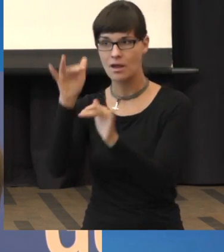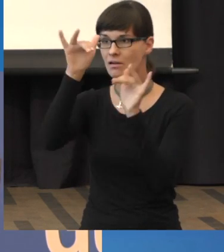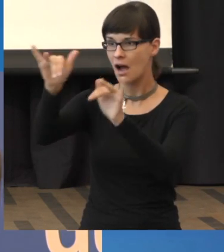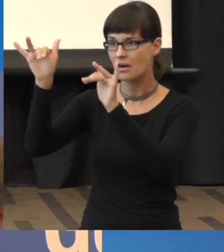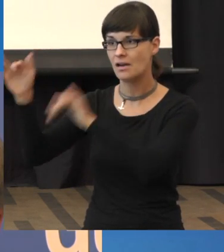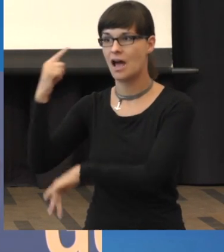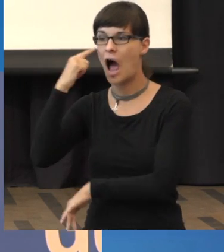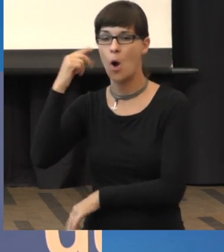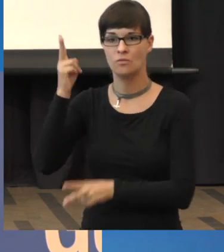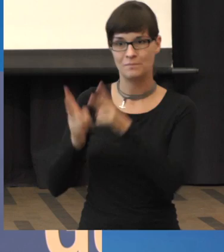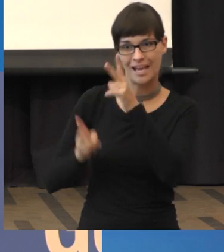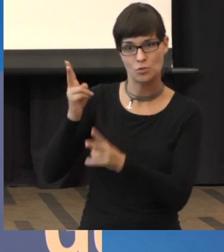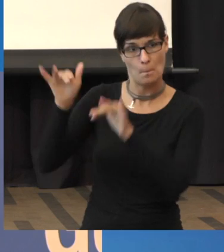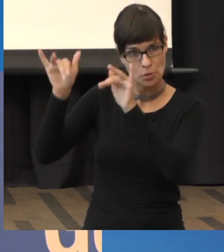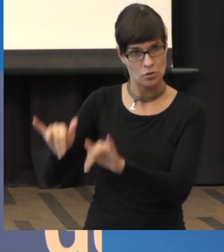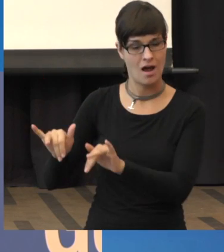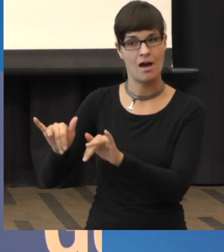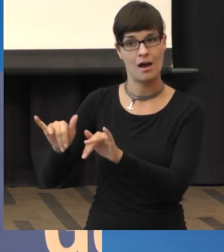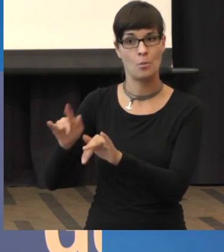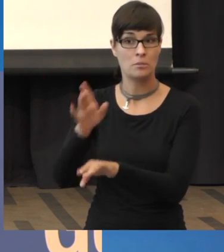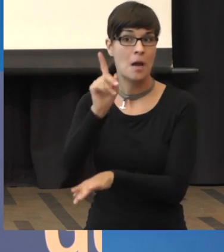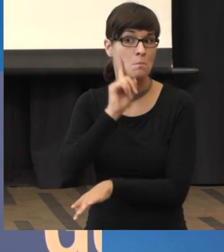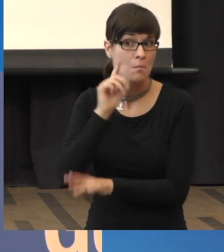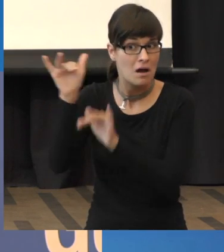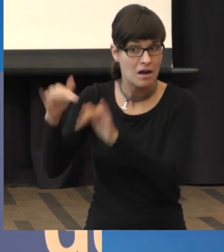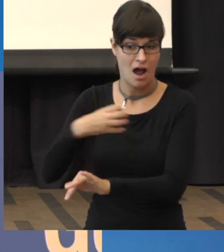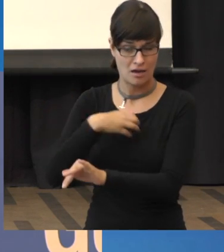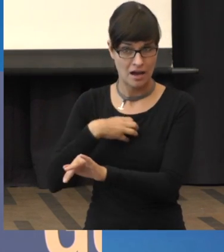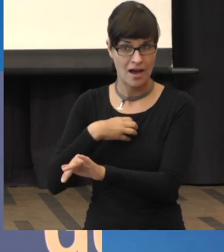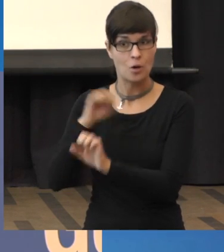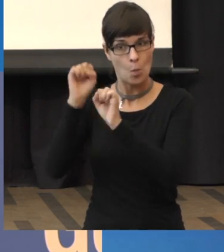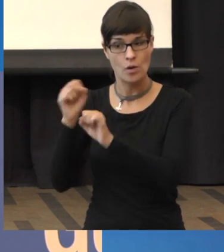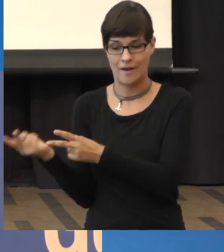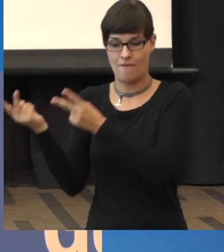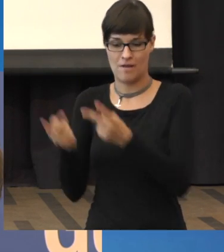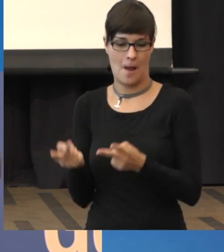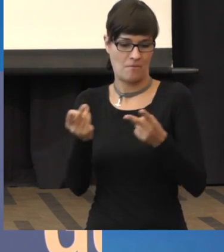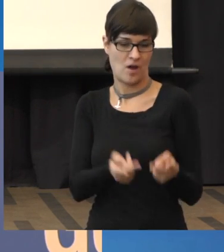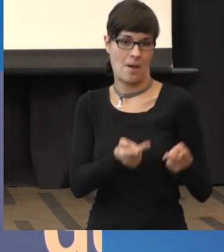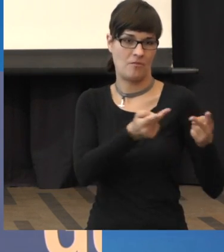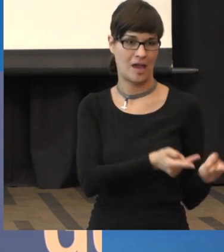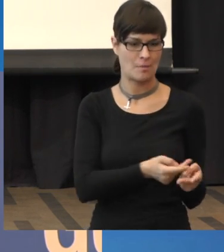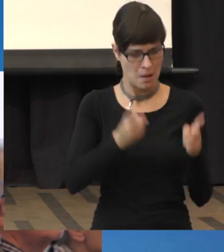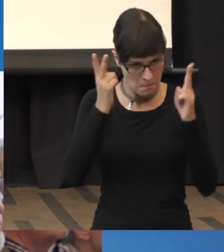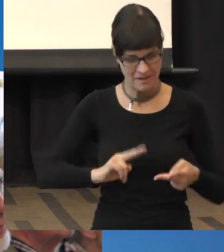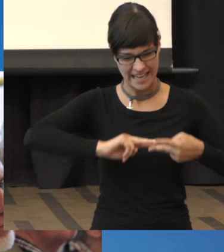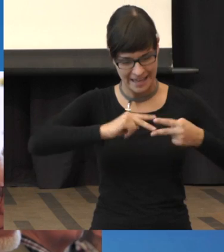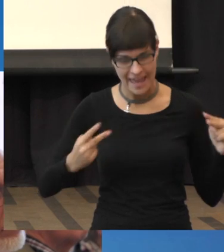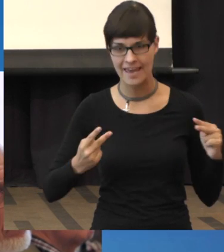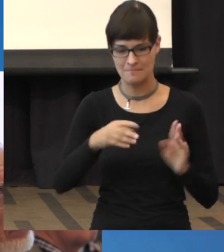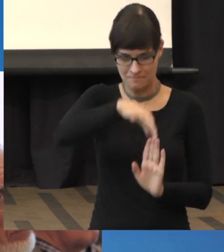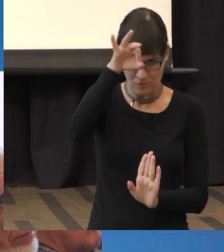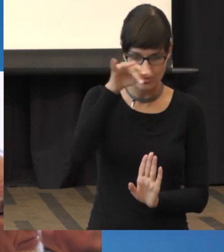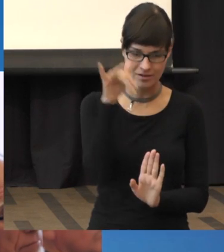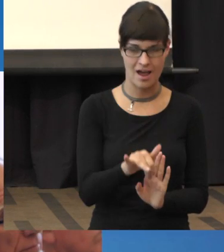und Ihre Mutter hat es gehabt, dann beobachtet man häufig auch. Aber es gibt nicht eine eindeutige genetische Linie, dass man sagen kann,